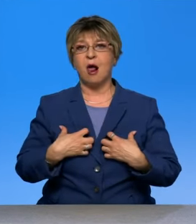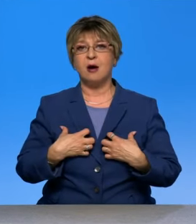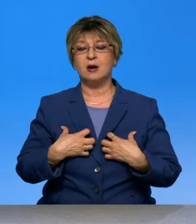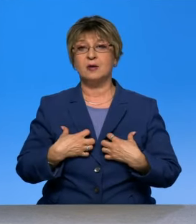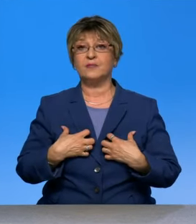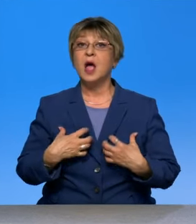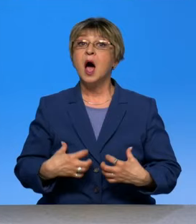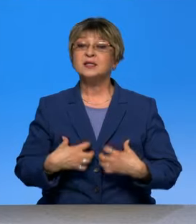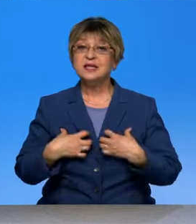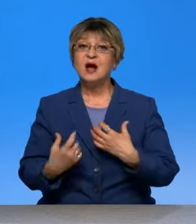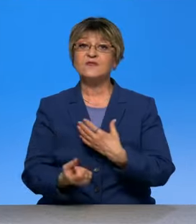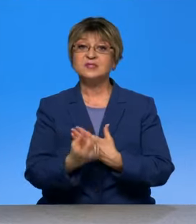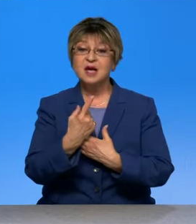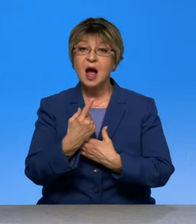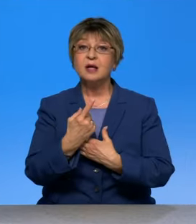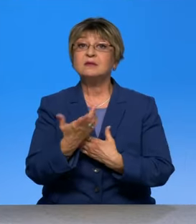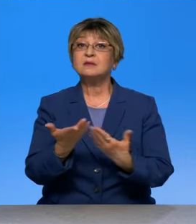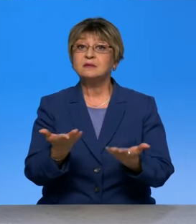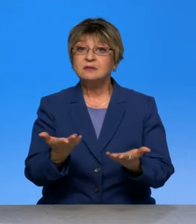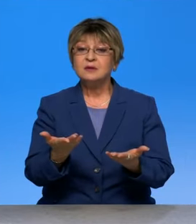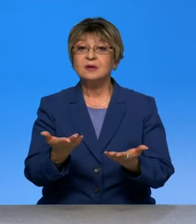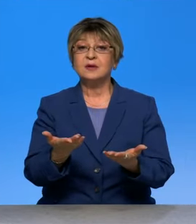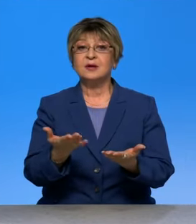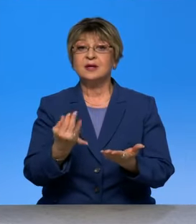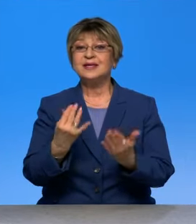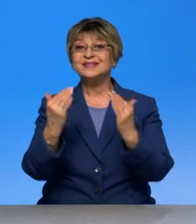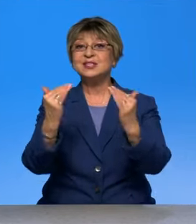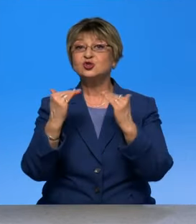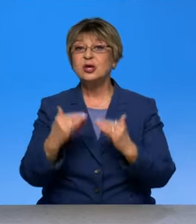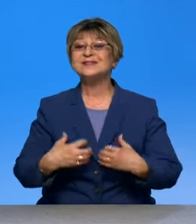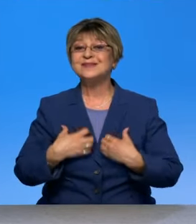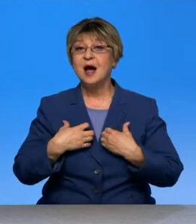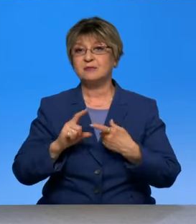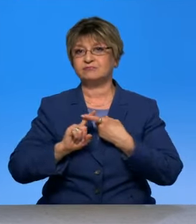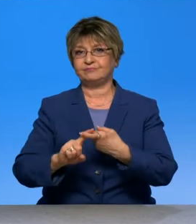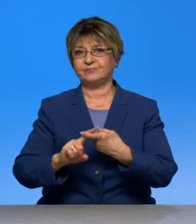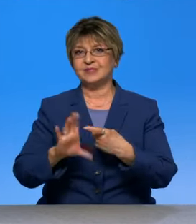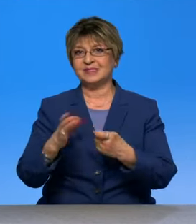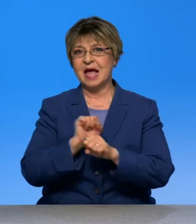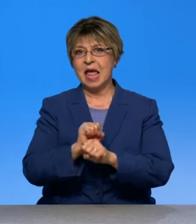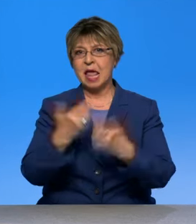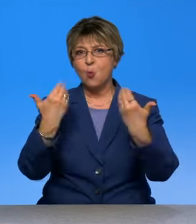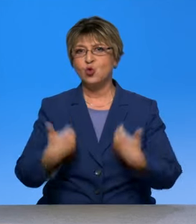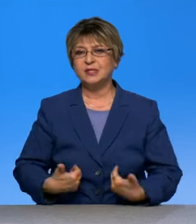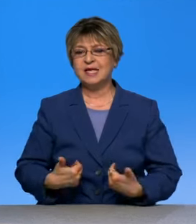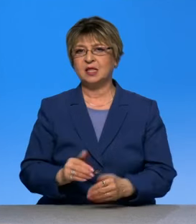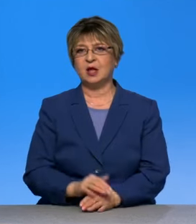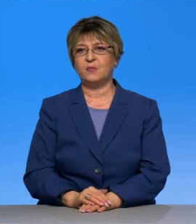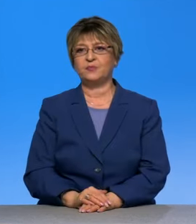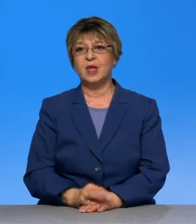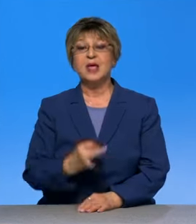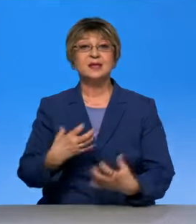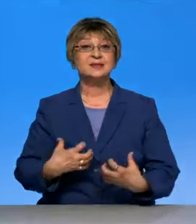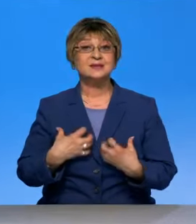страх, когда возникает, он бьет по иммунной системе. Именно страх снижает иммунитет и, конечно, возникает. Ну, и страх приводит не всегда к